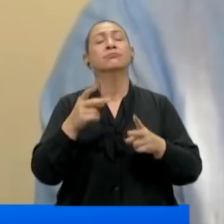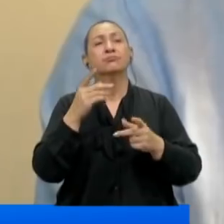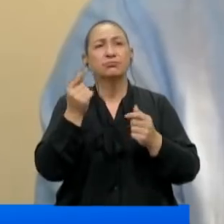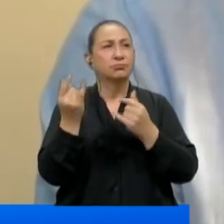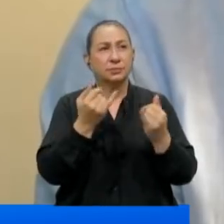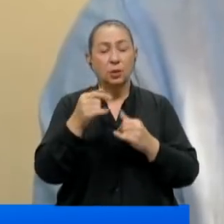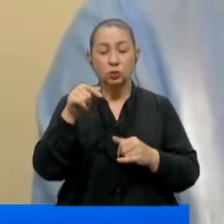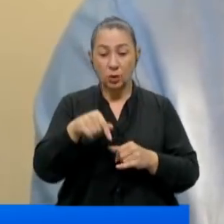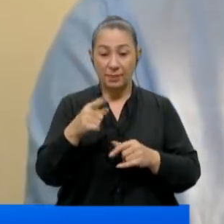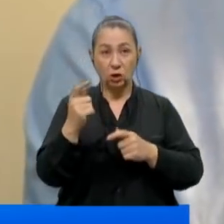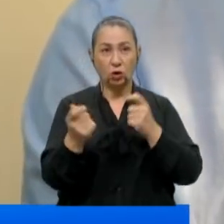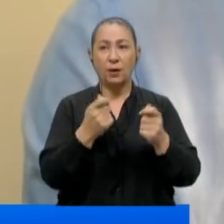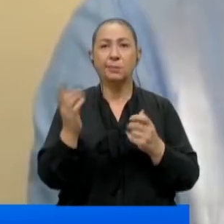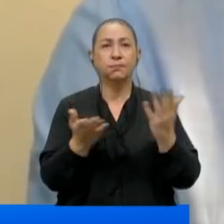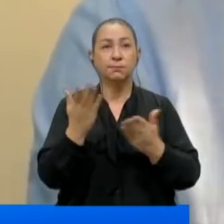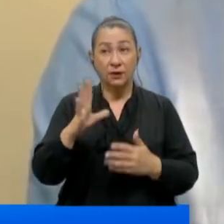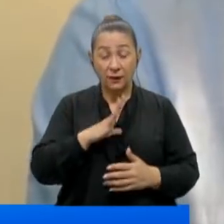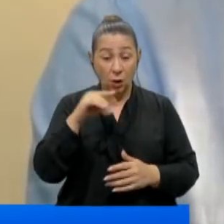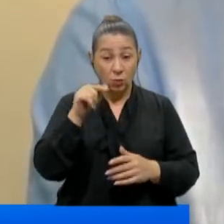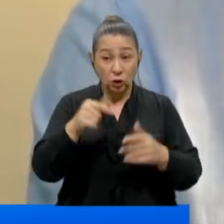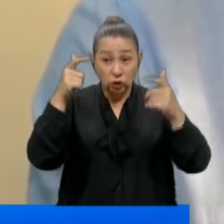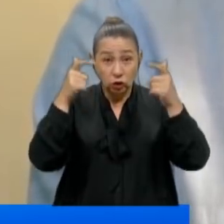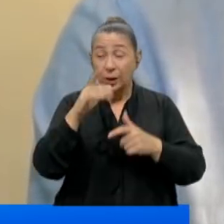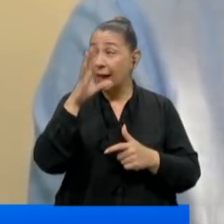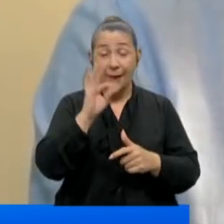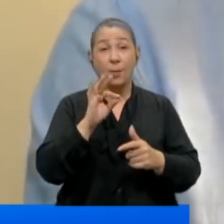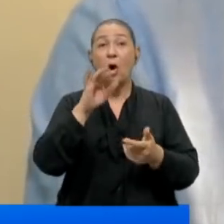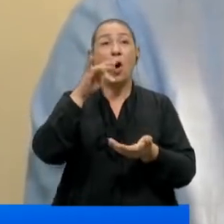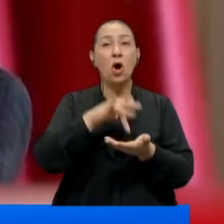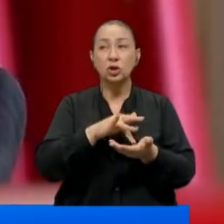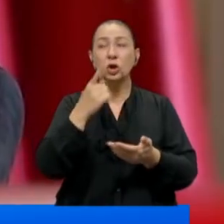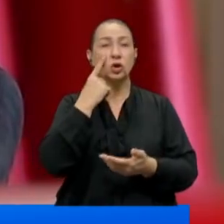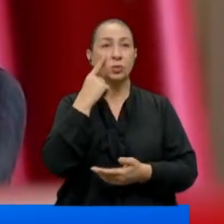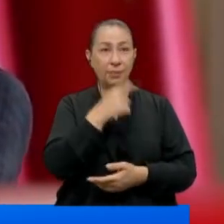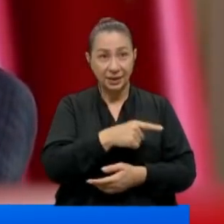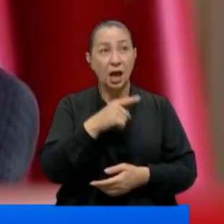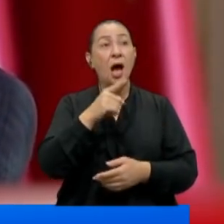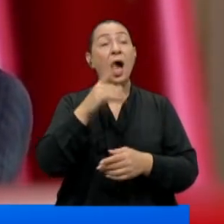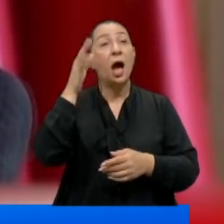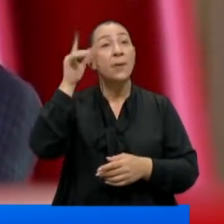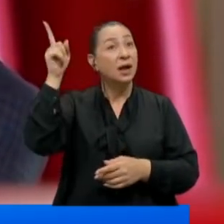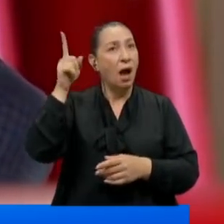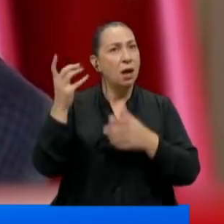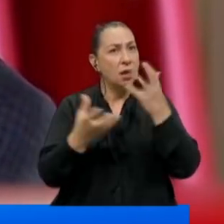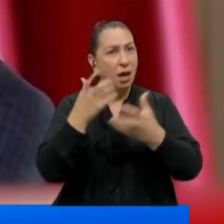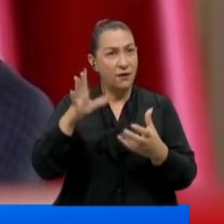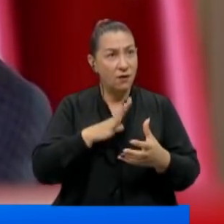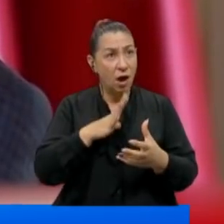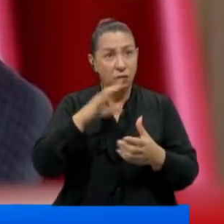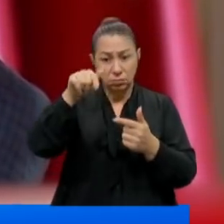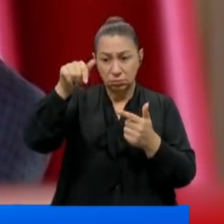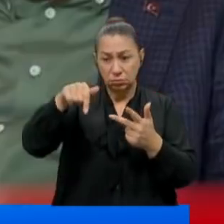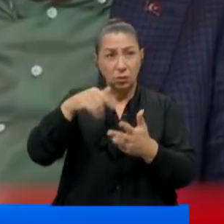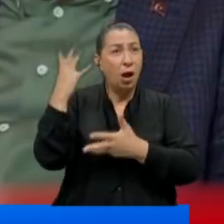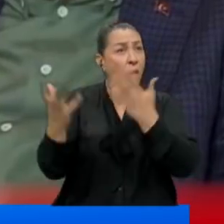alevlendi. Ortada bir görevi ihmal vardır ve bunların sorumlusu orta yerdeki hükümettir. Amerika'nın Kaliforniya'sı yanıyor, Los Angeles'ı yanıyor,